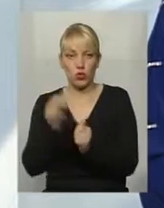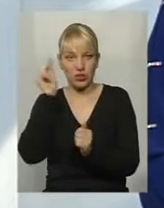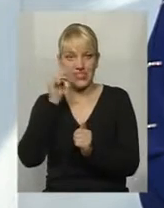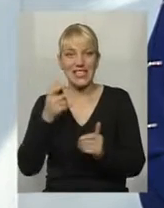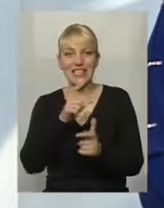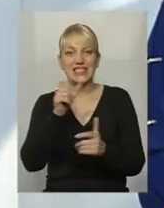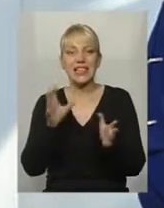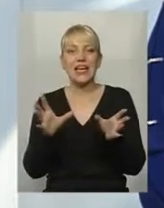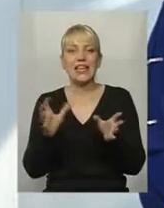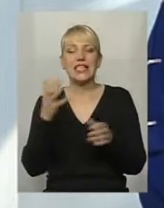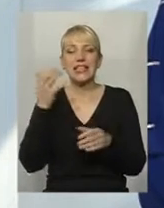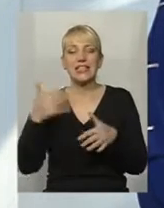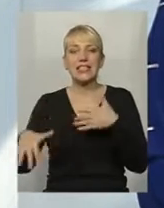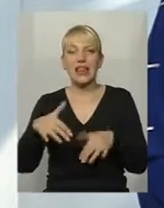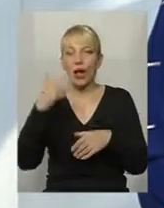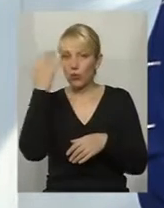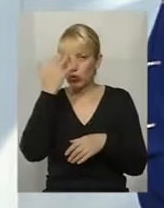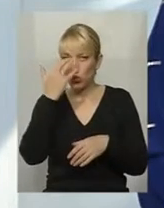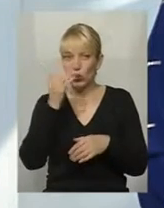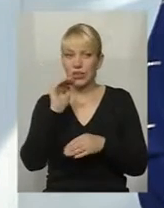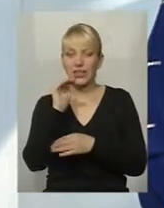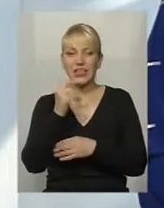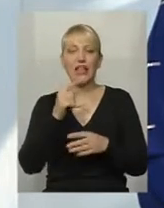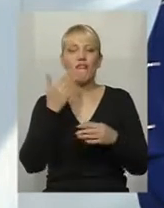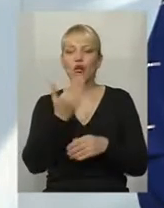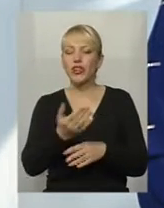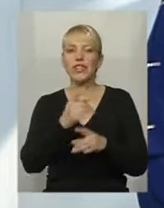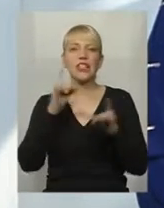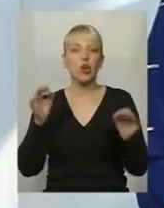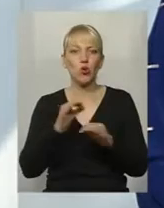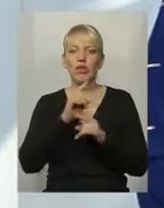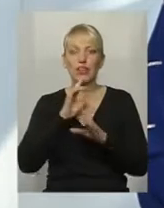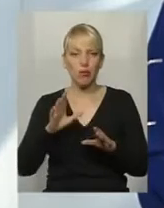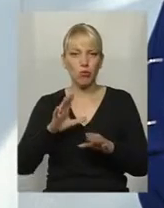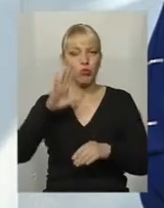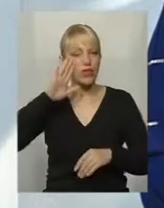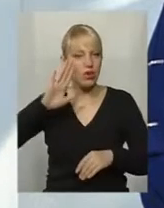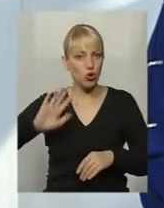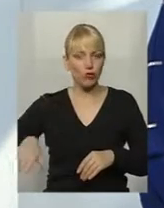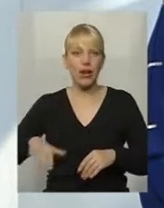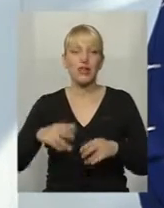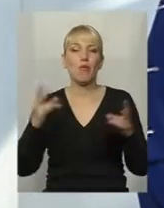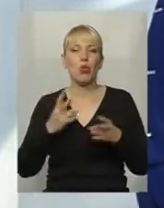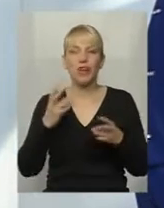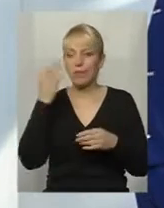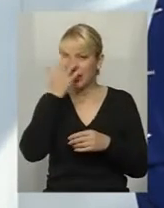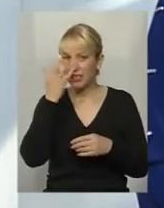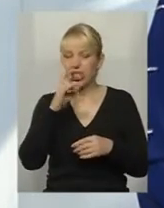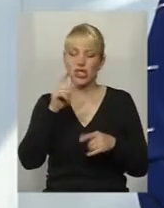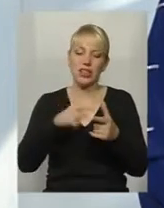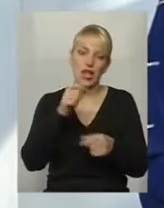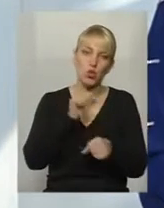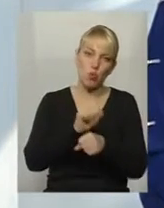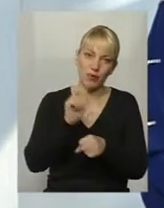слабозорою дитиною, вони ніколи в житті не будуть ігнорувати потреби незрячого чи то на зупинці, чи то в